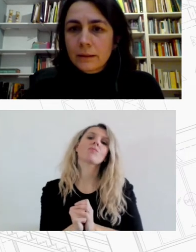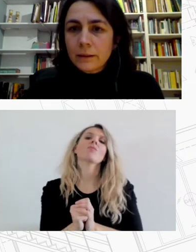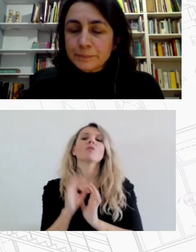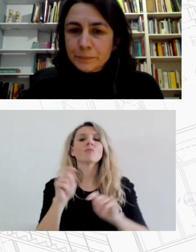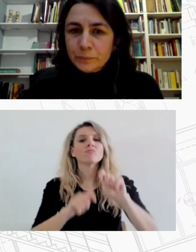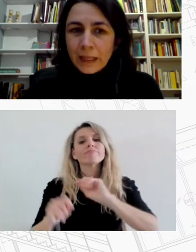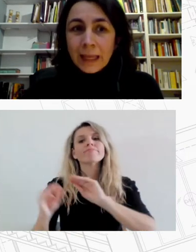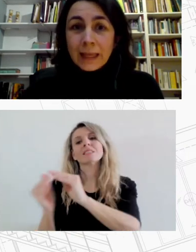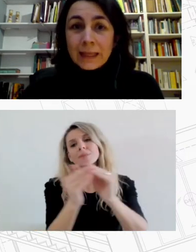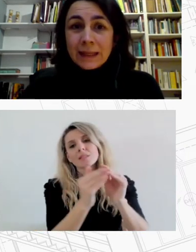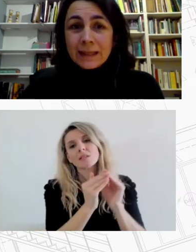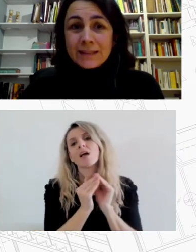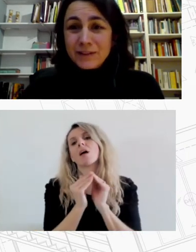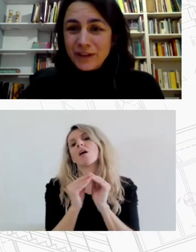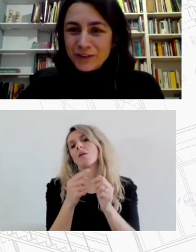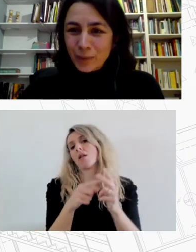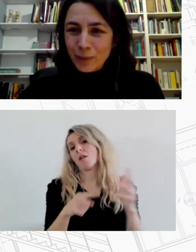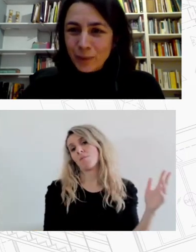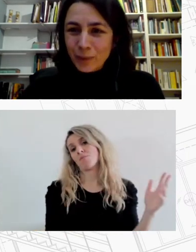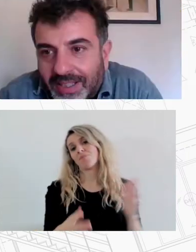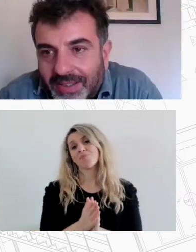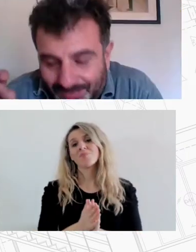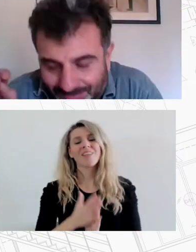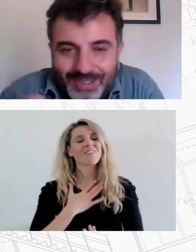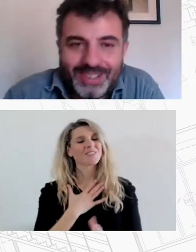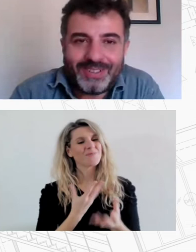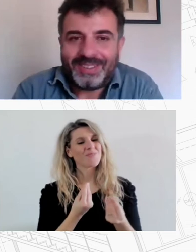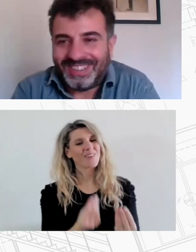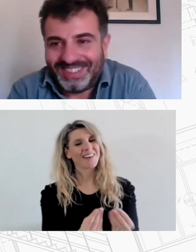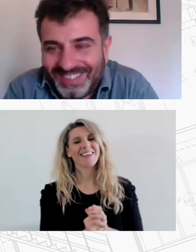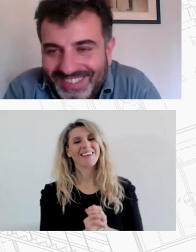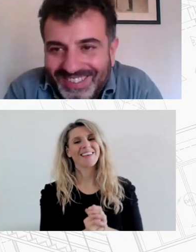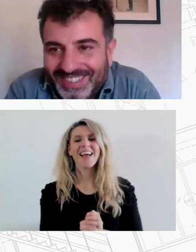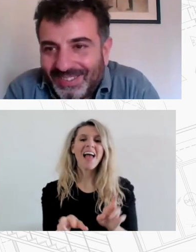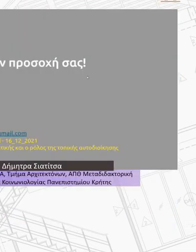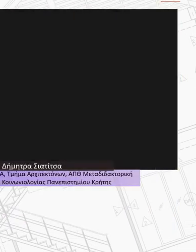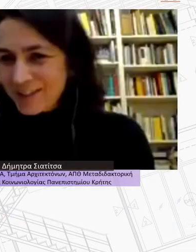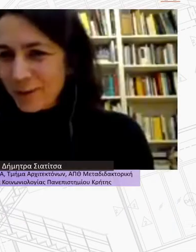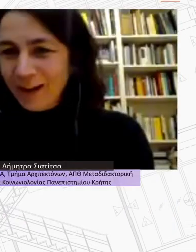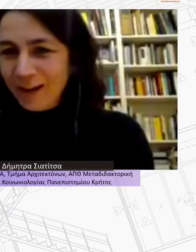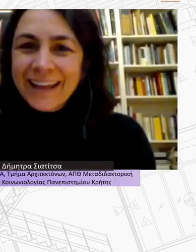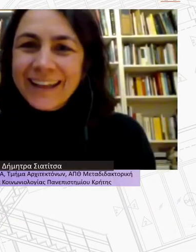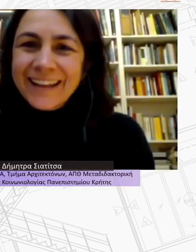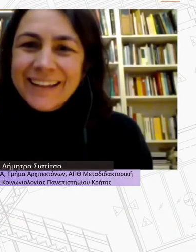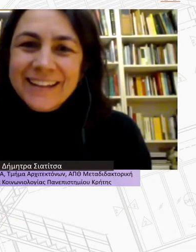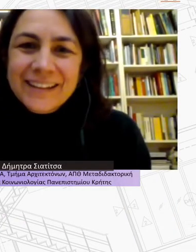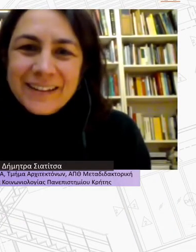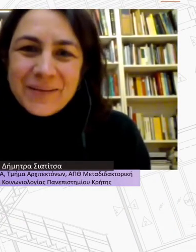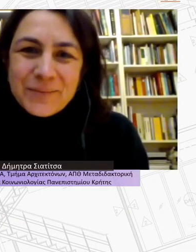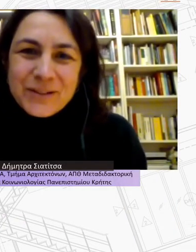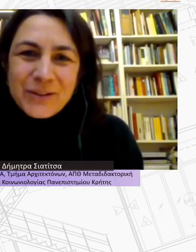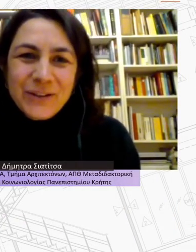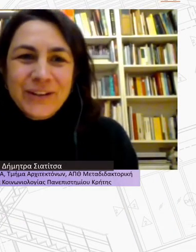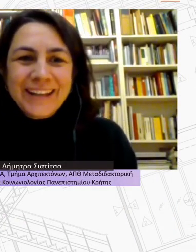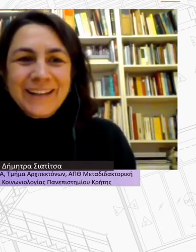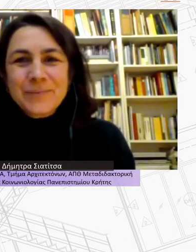κατοικία Σας ευχαριστώ πολύ Ελπίζω να σας πρόλαβα Σας πρόλαβα